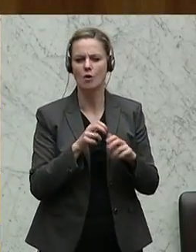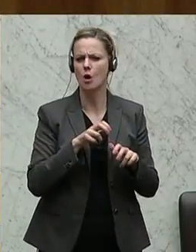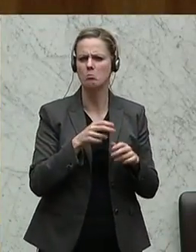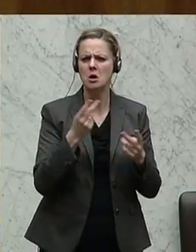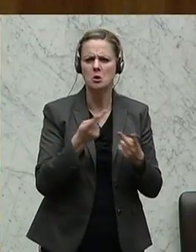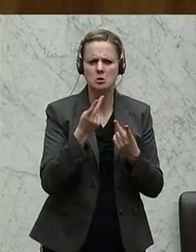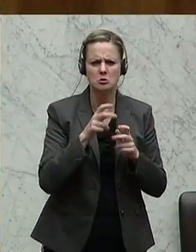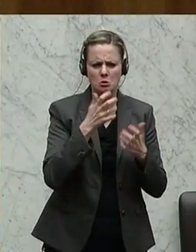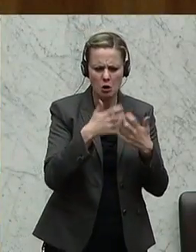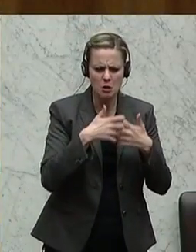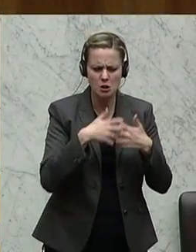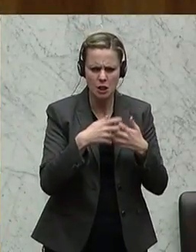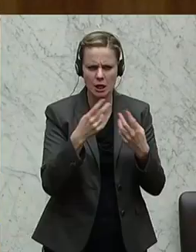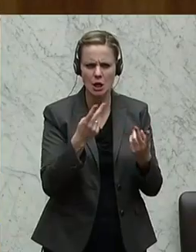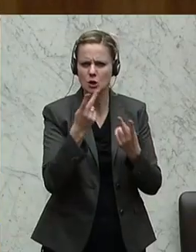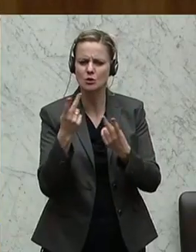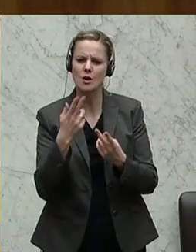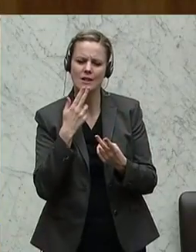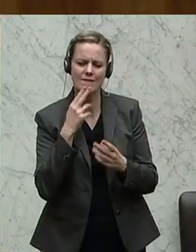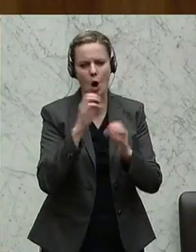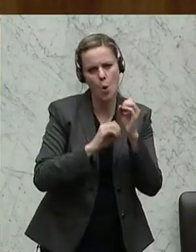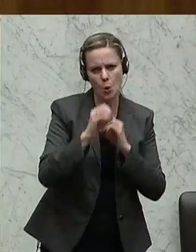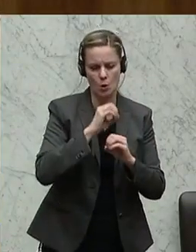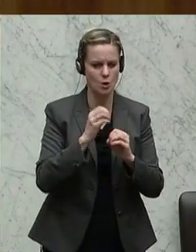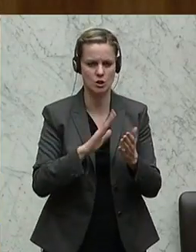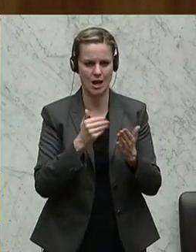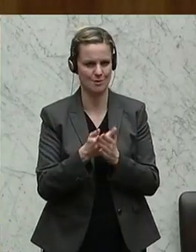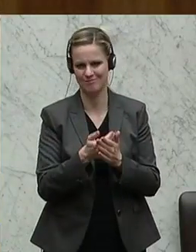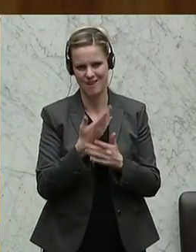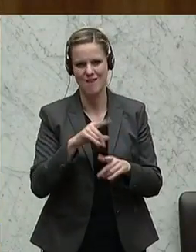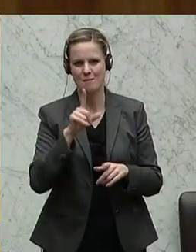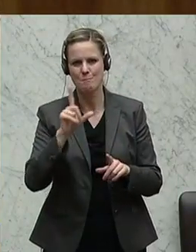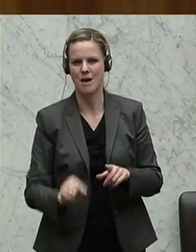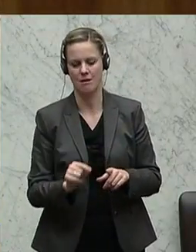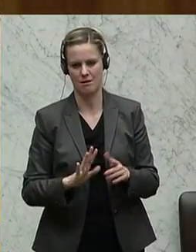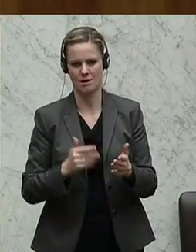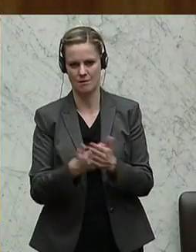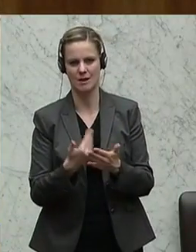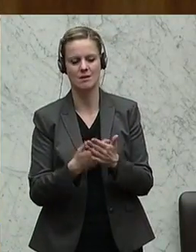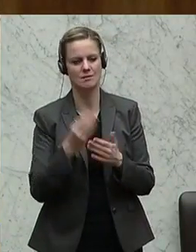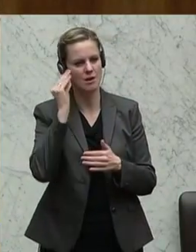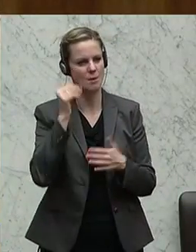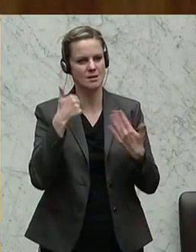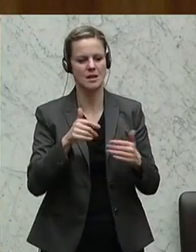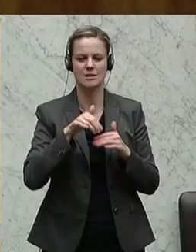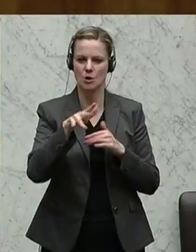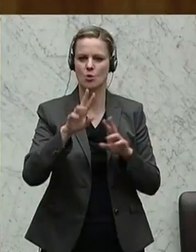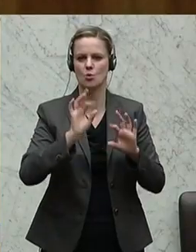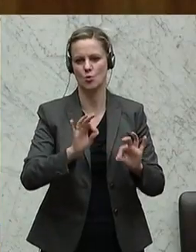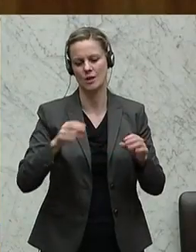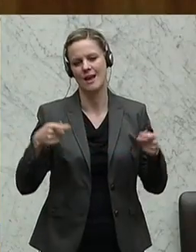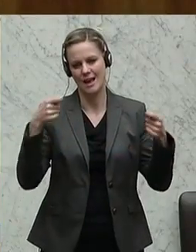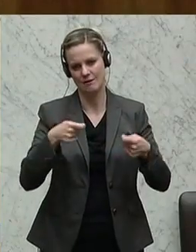ökologisch und so weiter, sagt, wer ist am billigsten. Und hier glaube ich, dass diese 60 Millionen gut investiert sind, die den